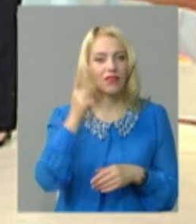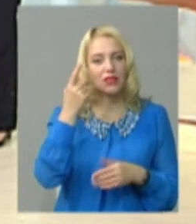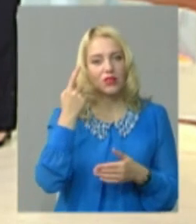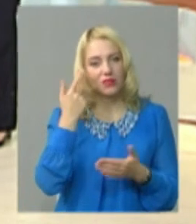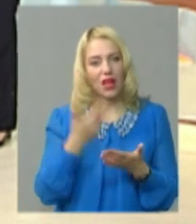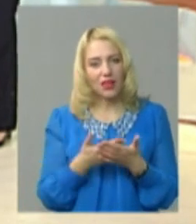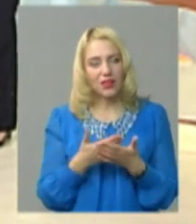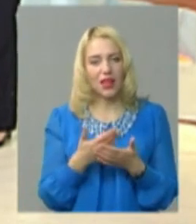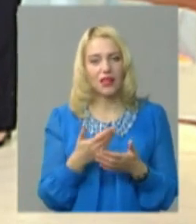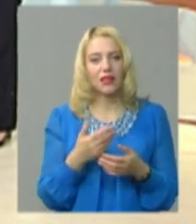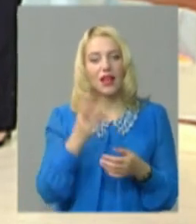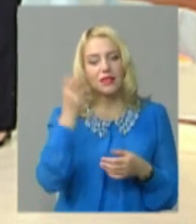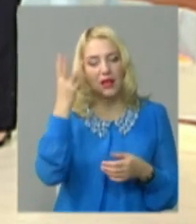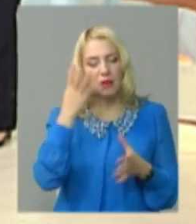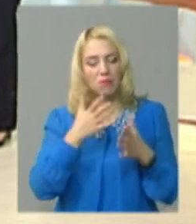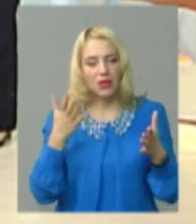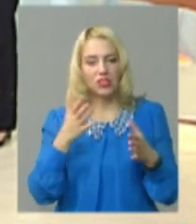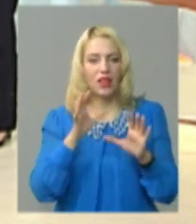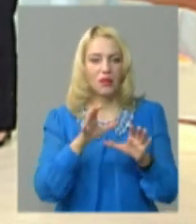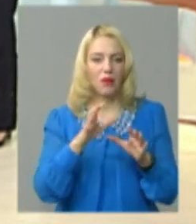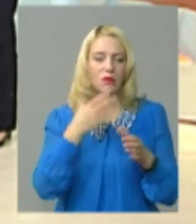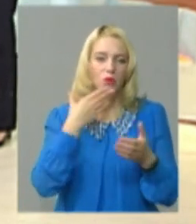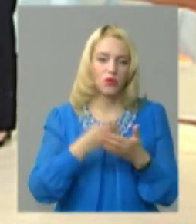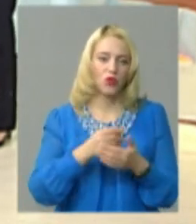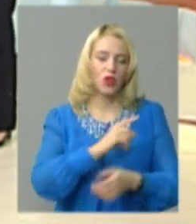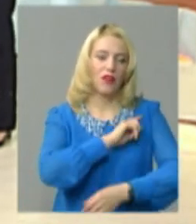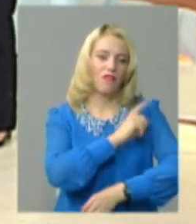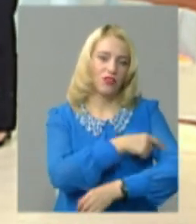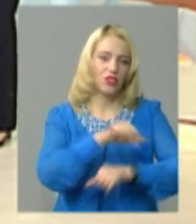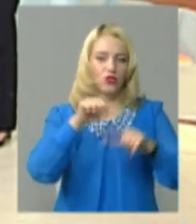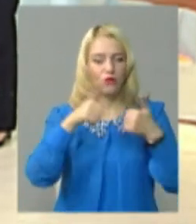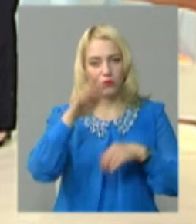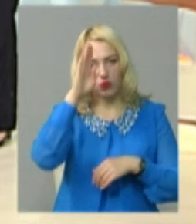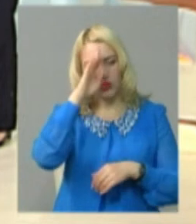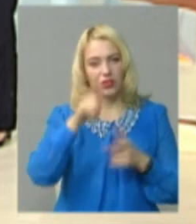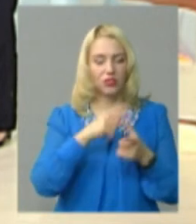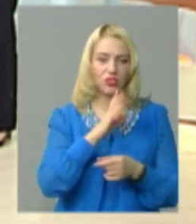на Хмельниччині більше дбають про свою фізичну форму? Чоловіки чи жінки?